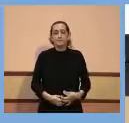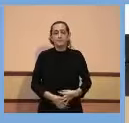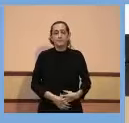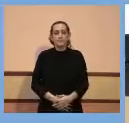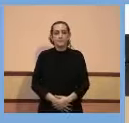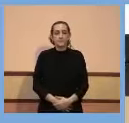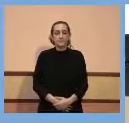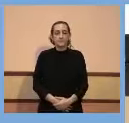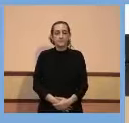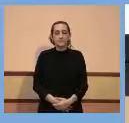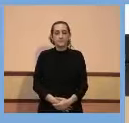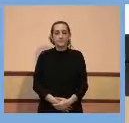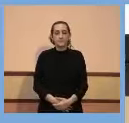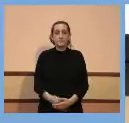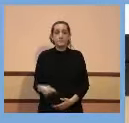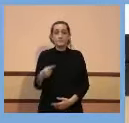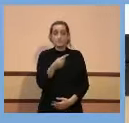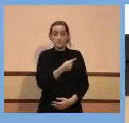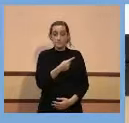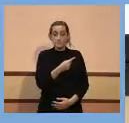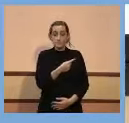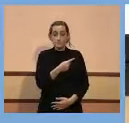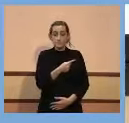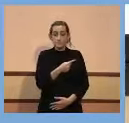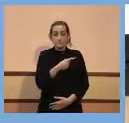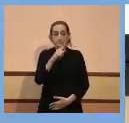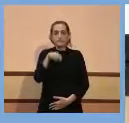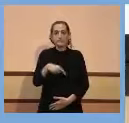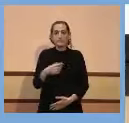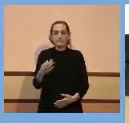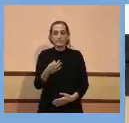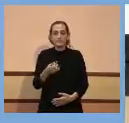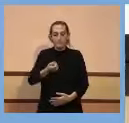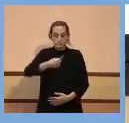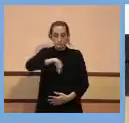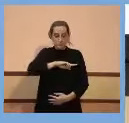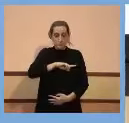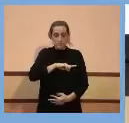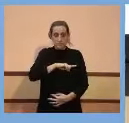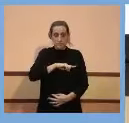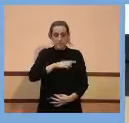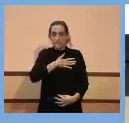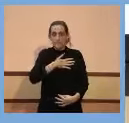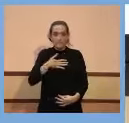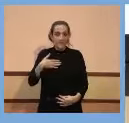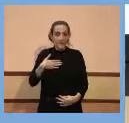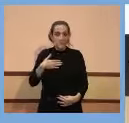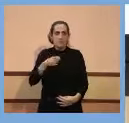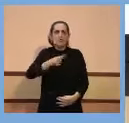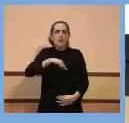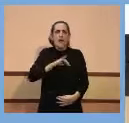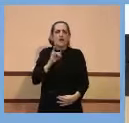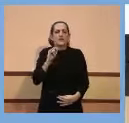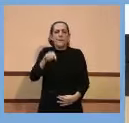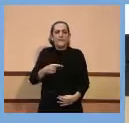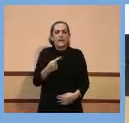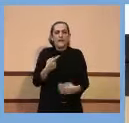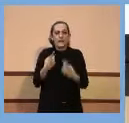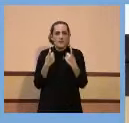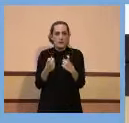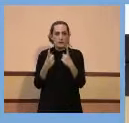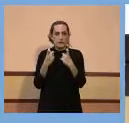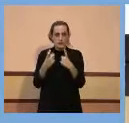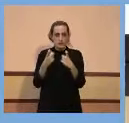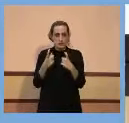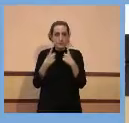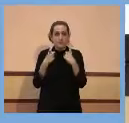això ve també a col·lació pel fet que nosaltres volem i necessitem, des d